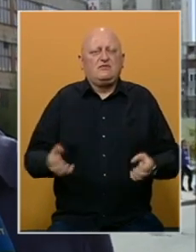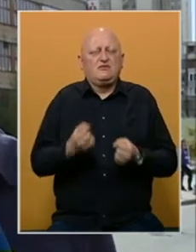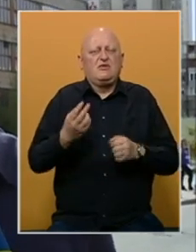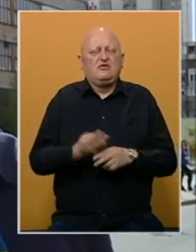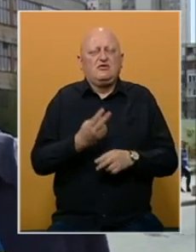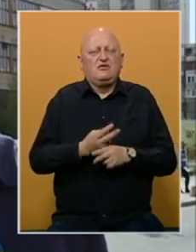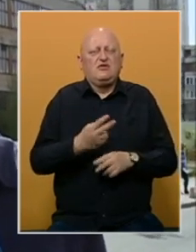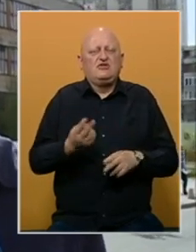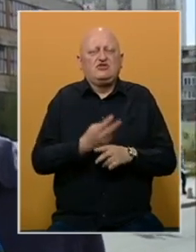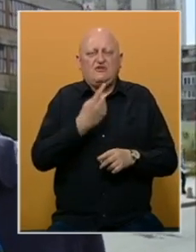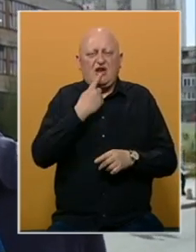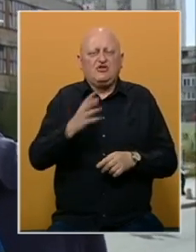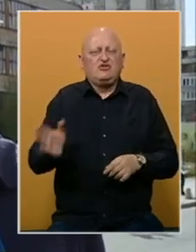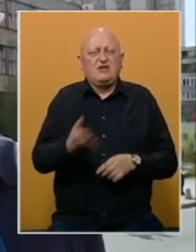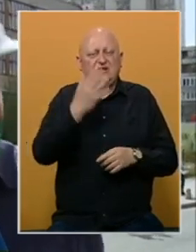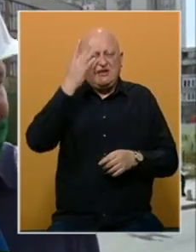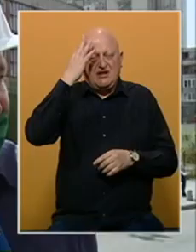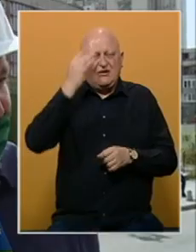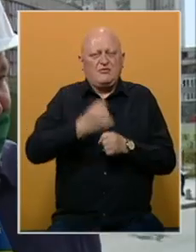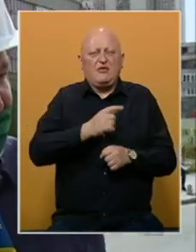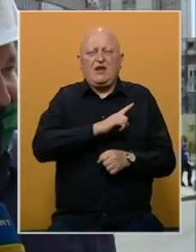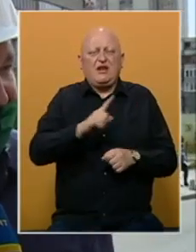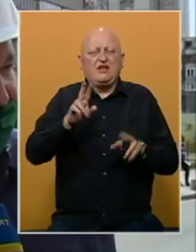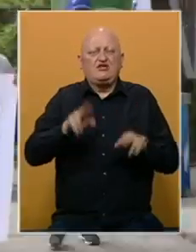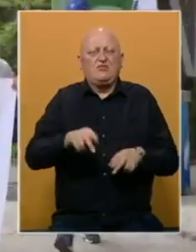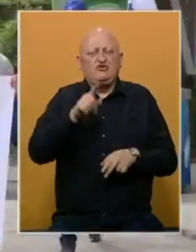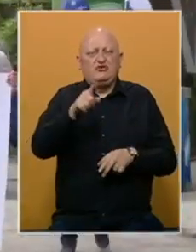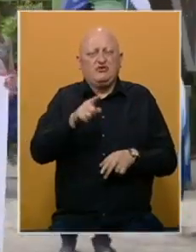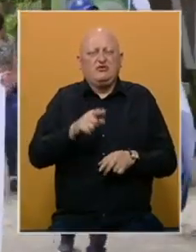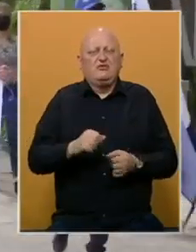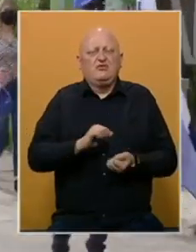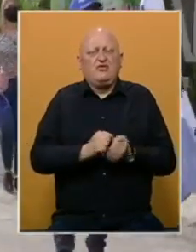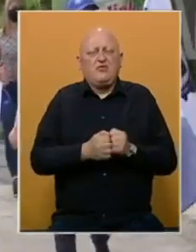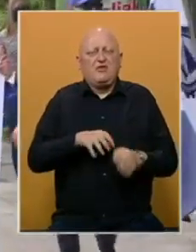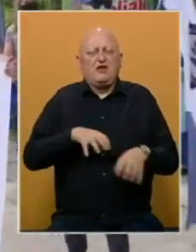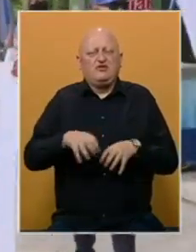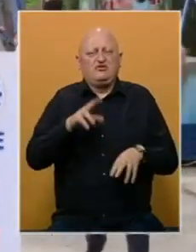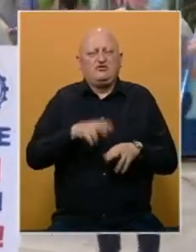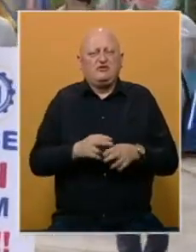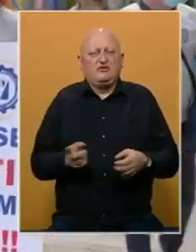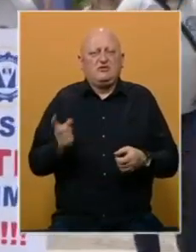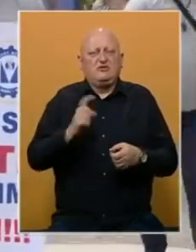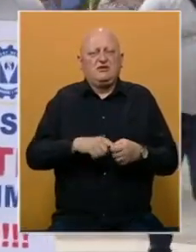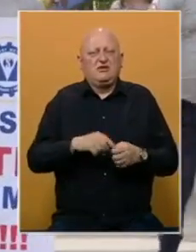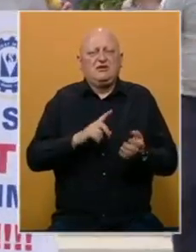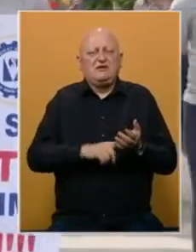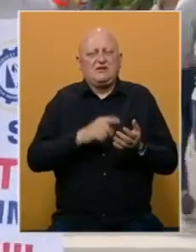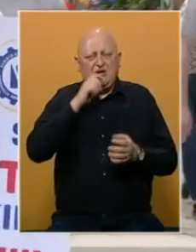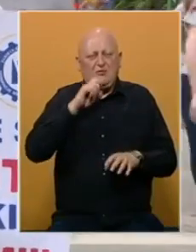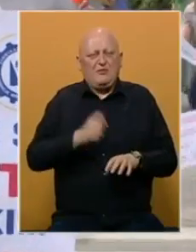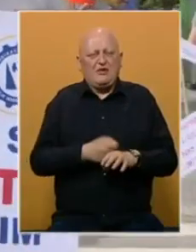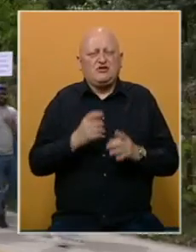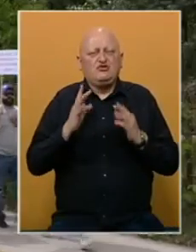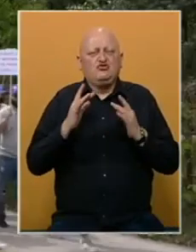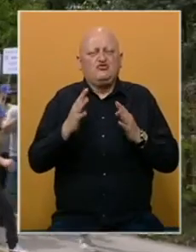državu i onda država kaže idete na biro, neće moći više tako. U borbi za radnička prava predružili su im se i sindikati metalaca